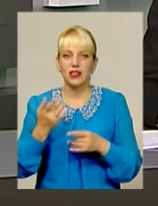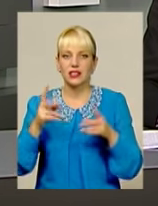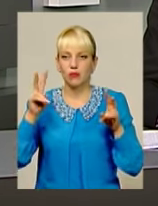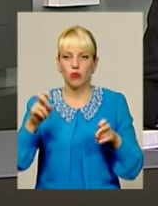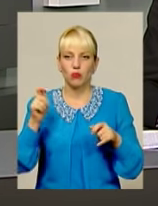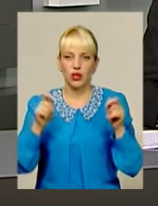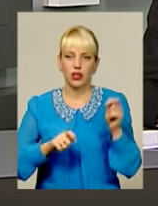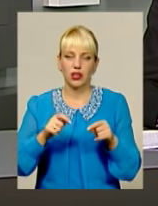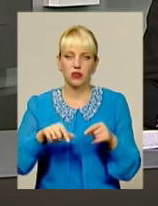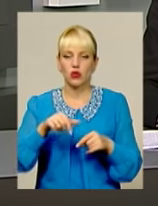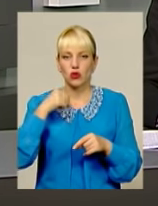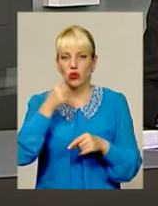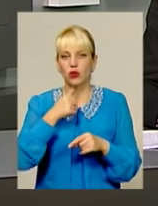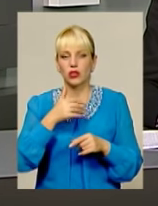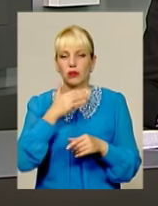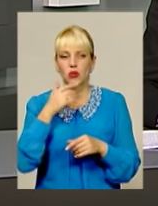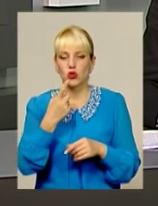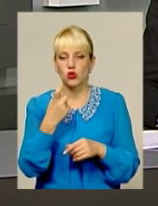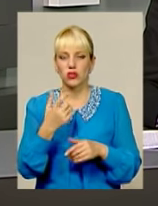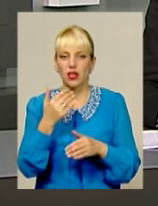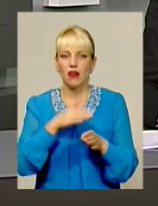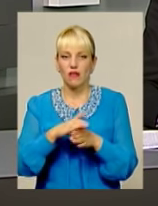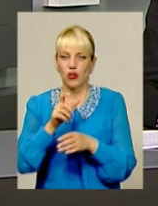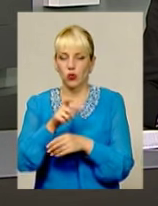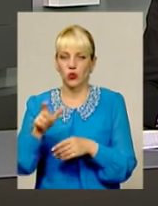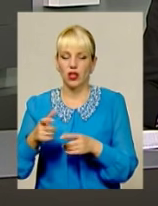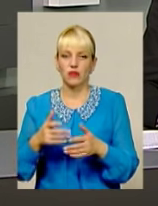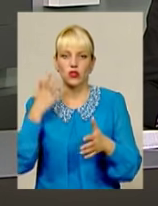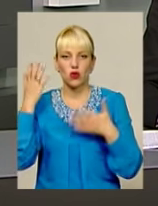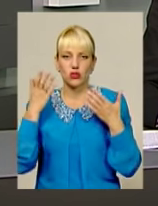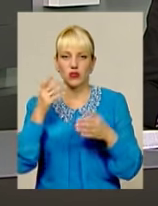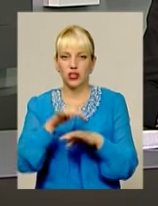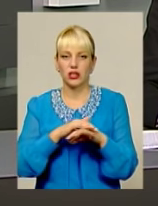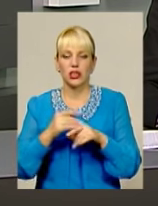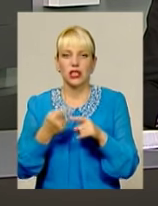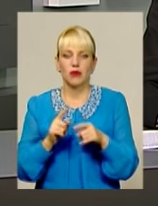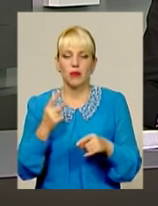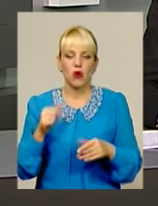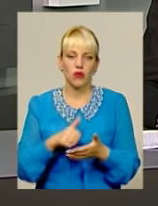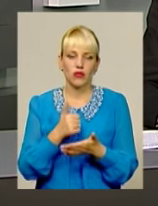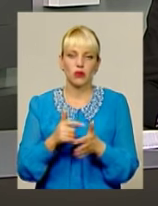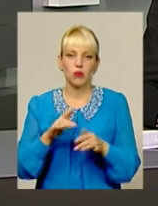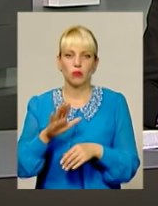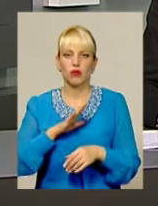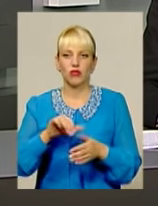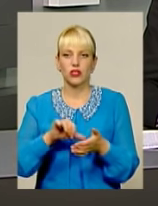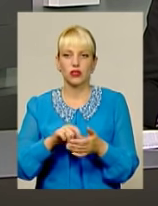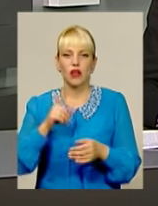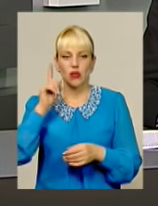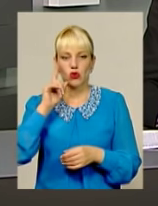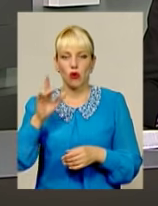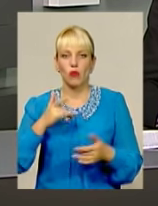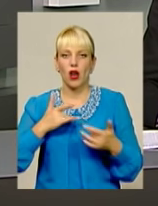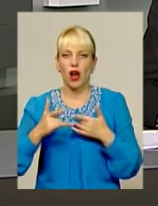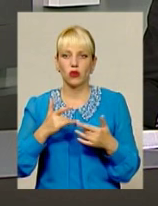виконавців цьогоріч розважають республіканців. Найголовнішою подією першого дня став виступ відомої акторки, виконавиці